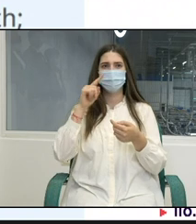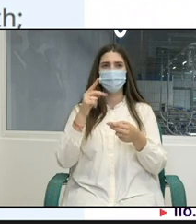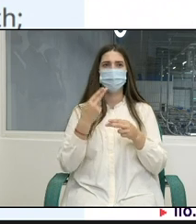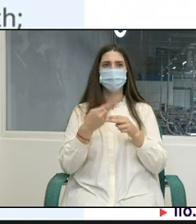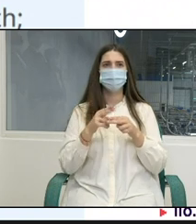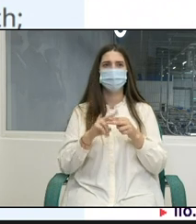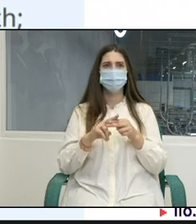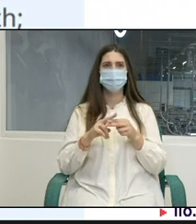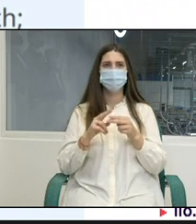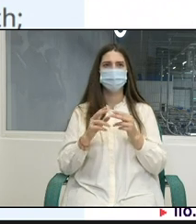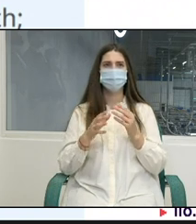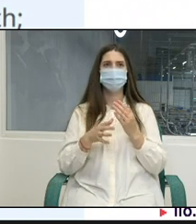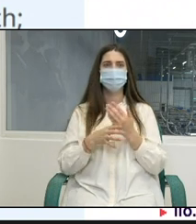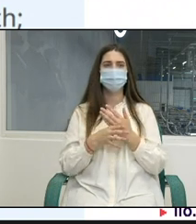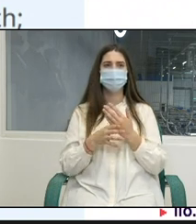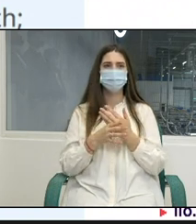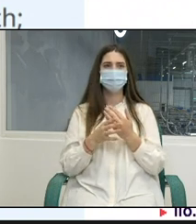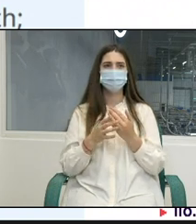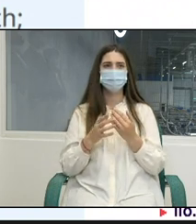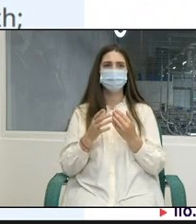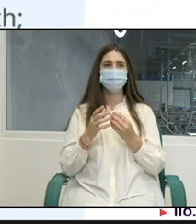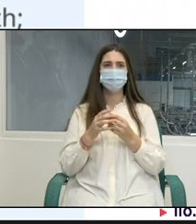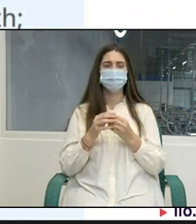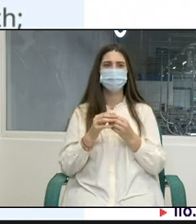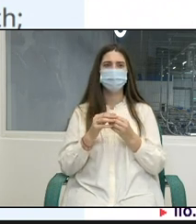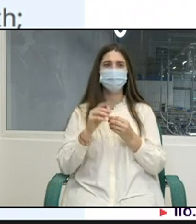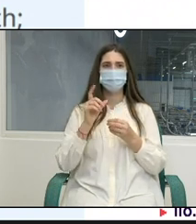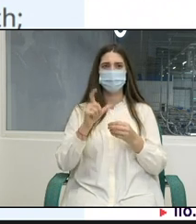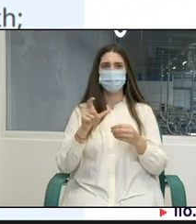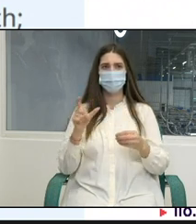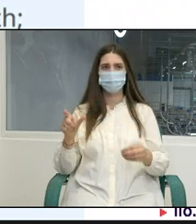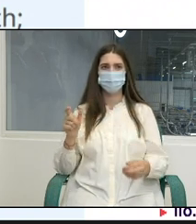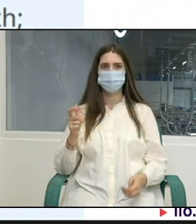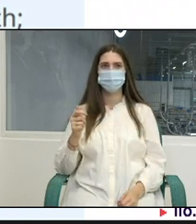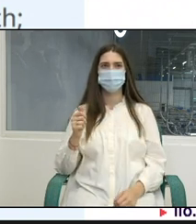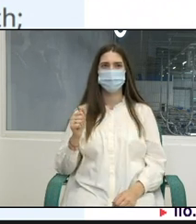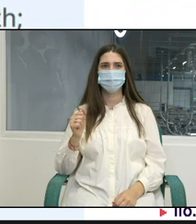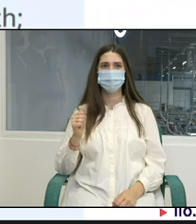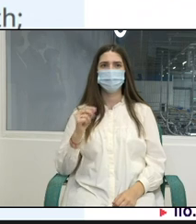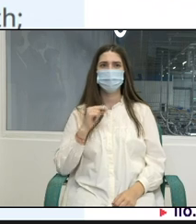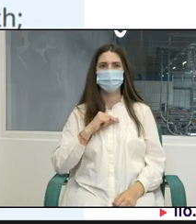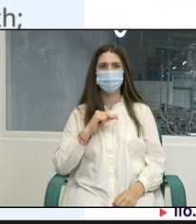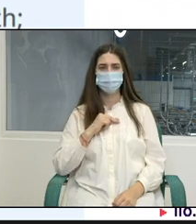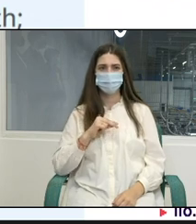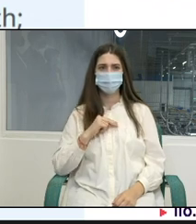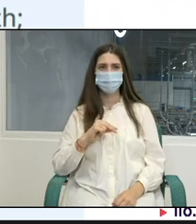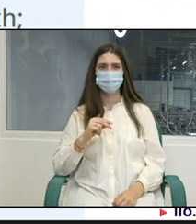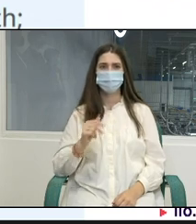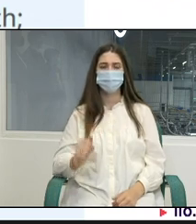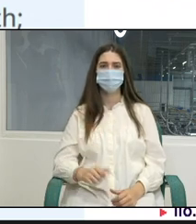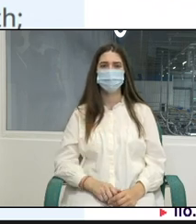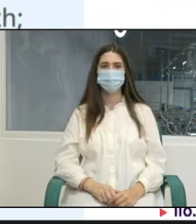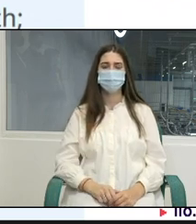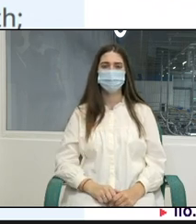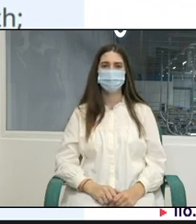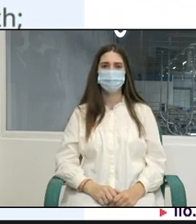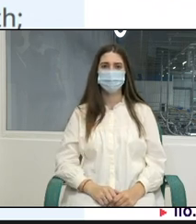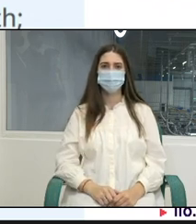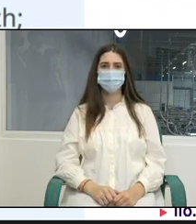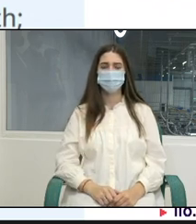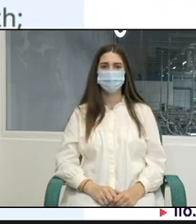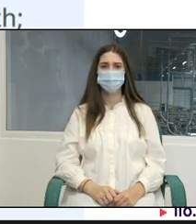deciziilor și prognozilor pe termen lung cu privire la necesitățile de care va fi nevoie pe piața muncii. Asta ulterior trebuie să